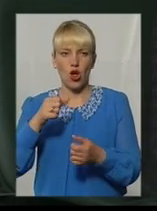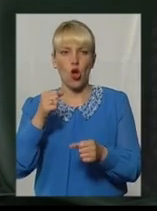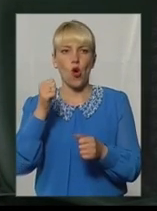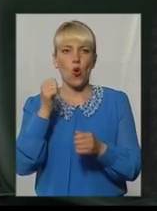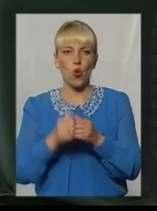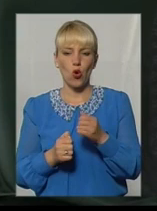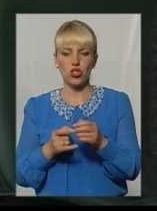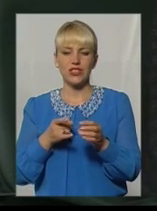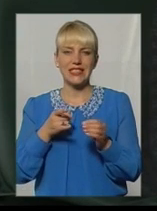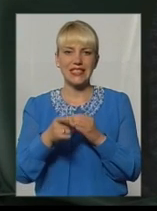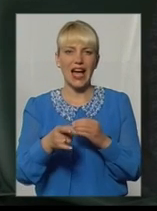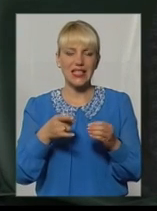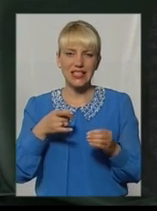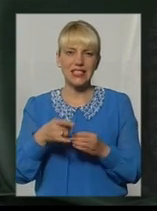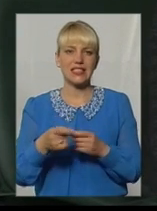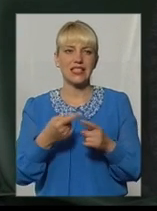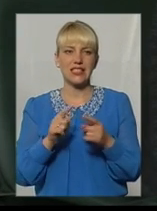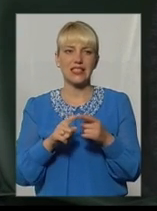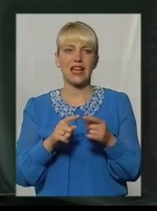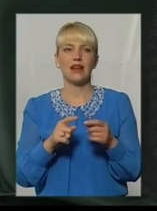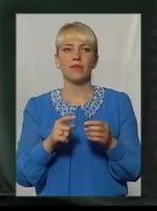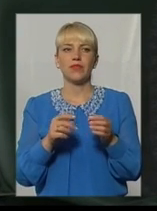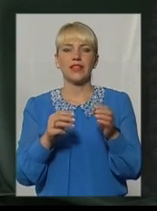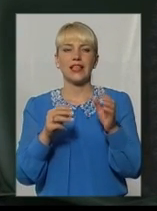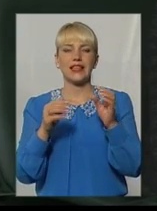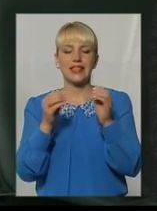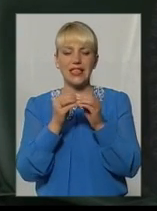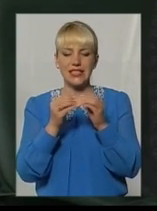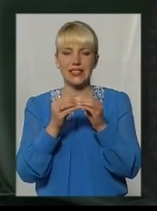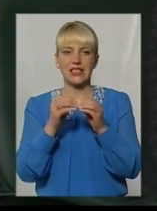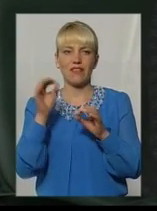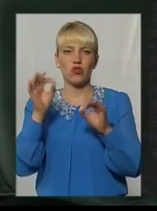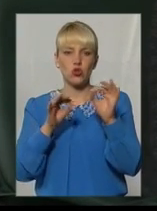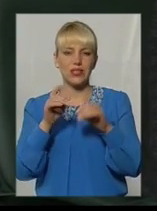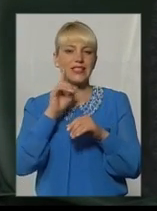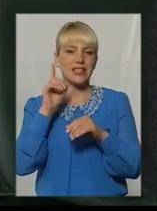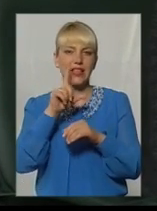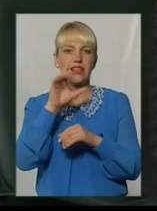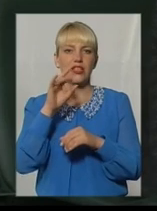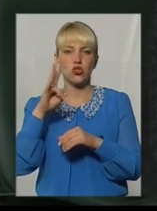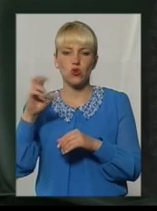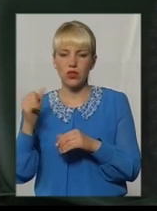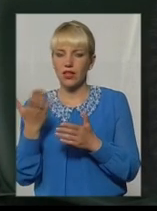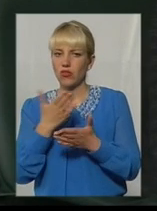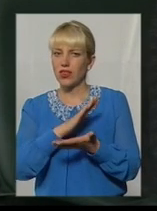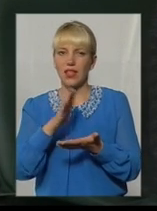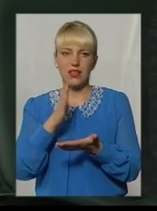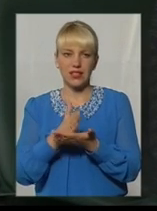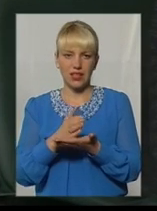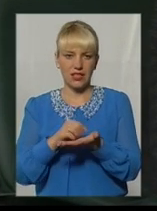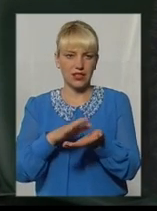8-10, а то й 20 соток, по суті, зелена зона, яка такою не являється. Ми їх відводимо як міні-сквери,